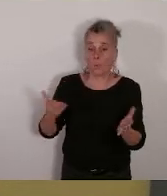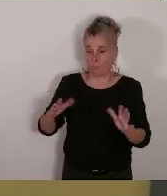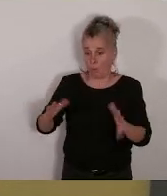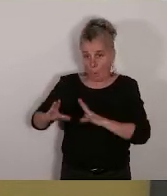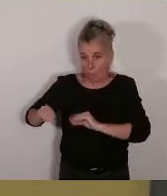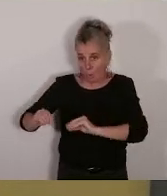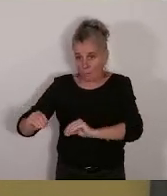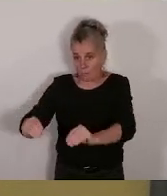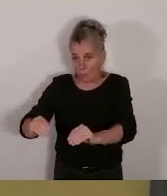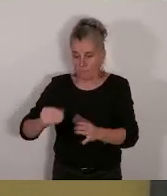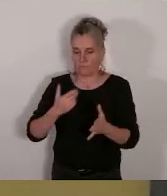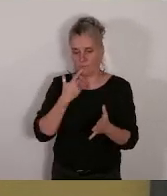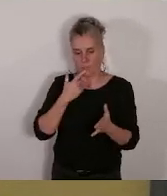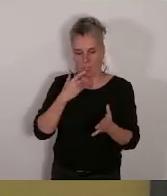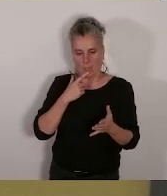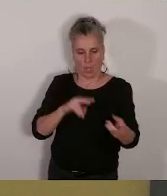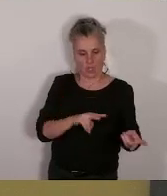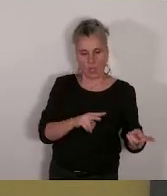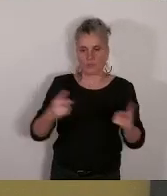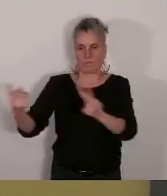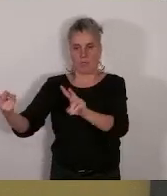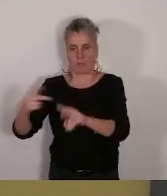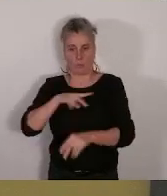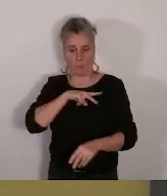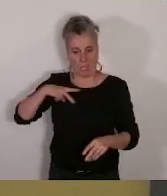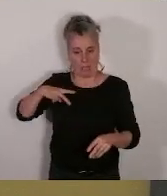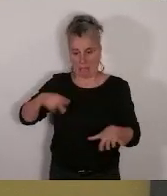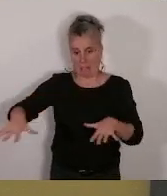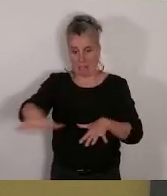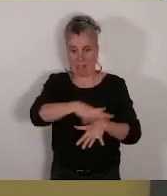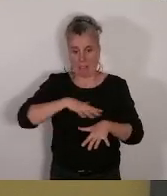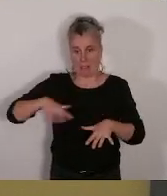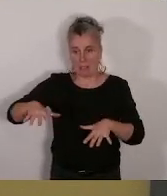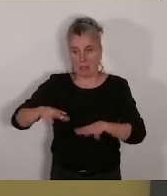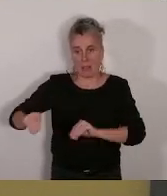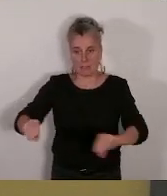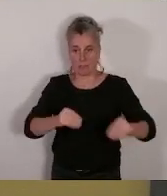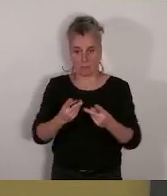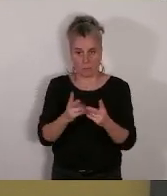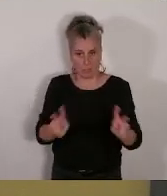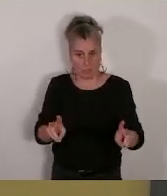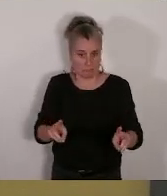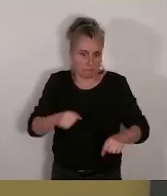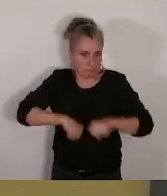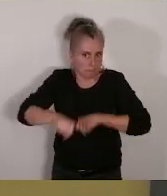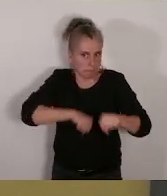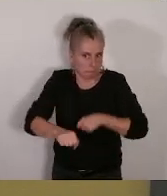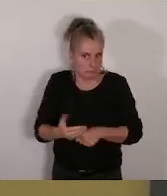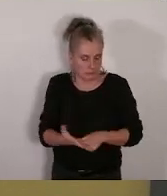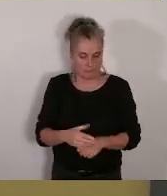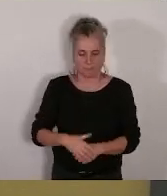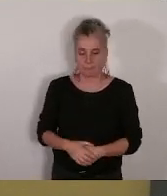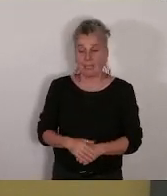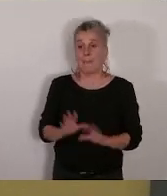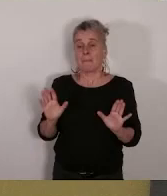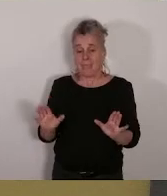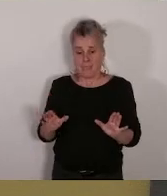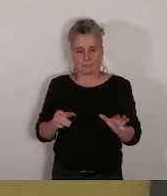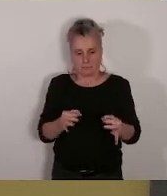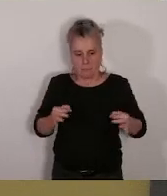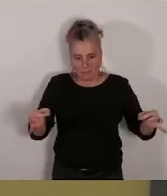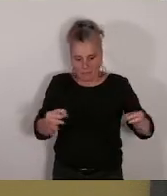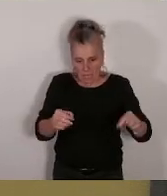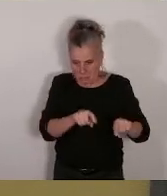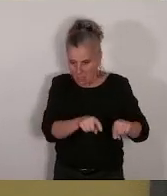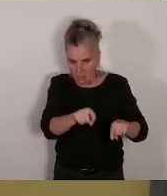transferts de propriétés sur l'espace public simplement il y avait un certain nombre de parcelles où régnait